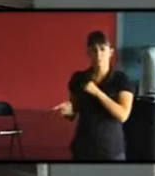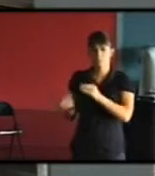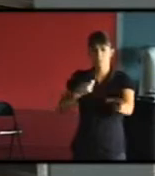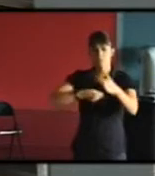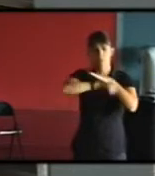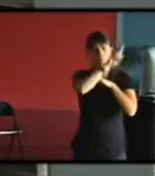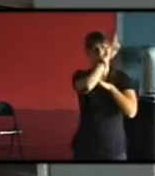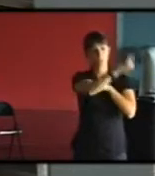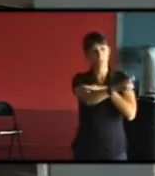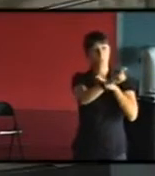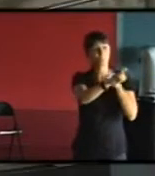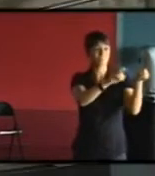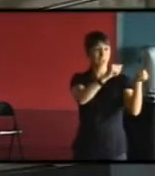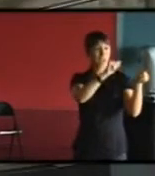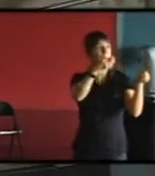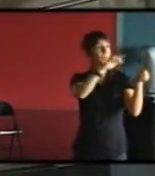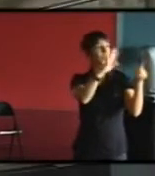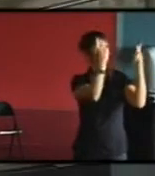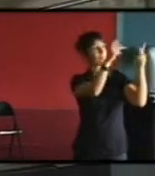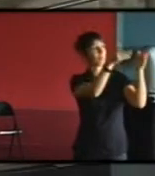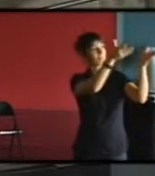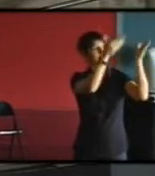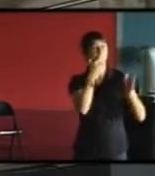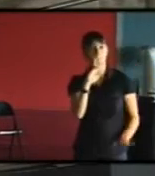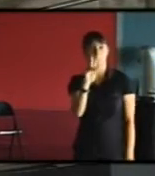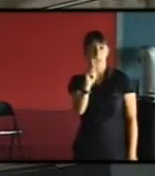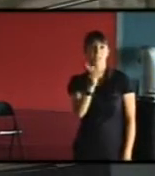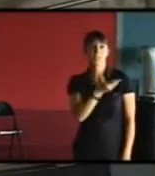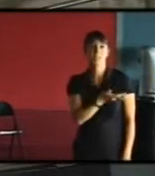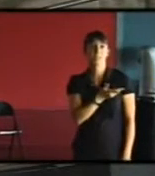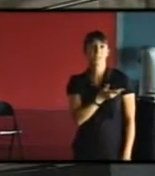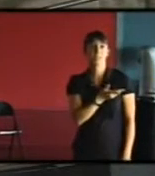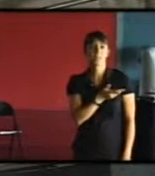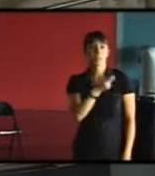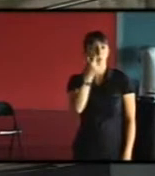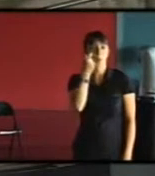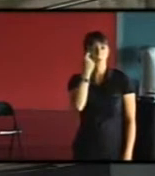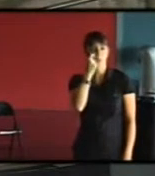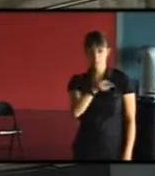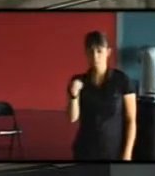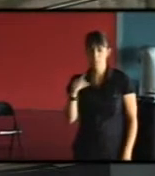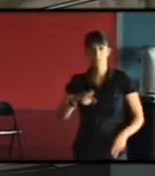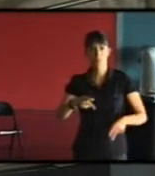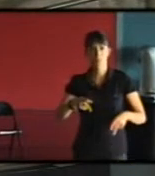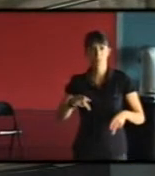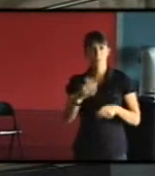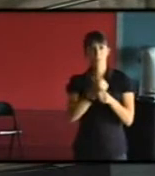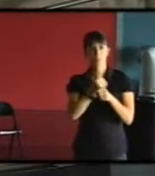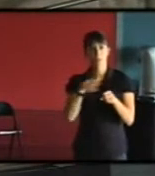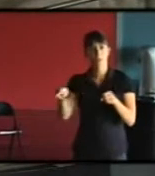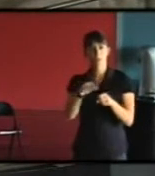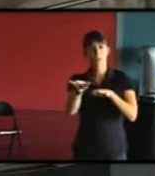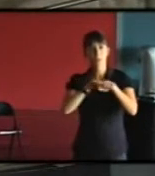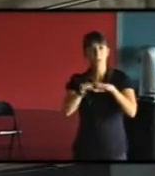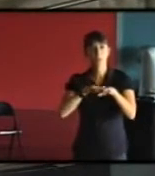à la PUR, donc à Paris, est-ce que vous partagez ce type de méthode et quels outils, éventuellement,